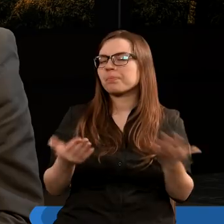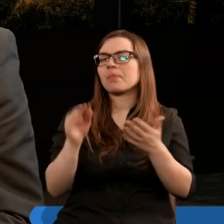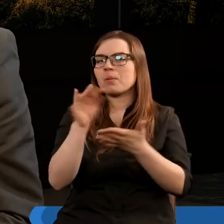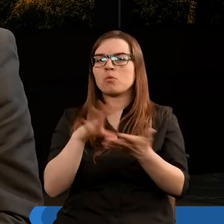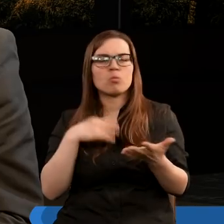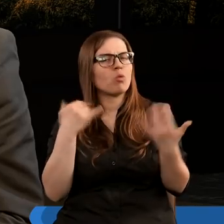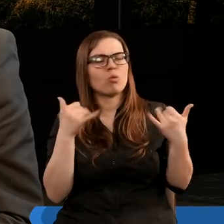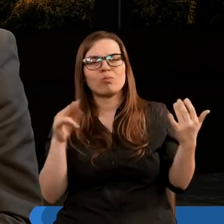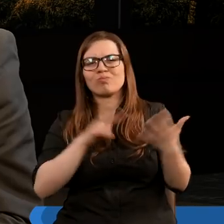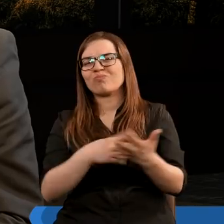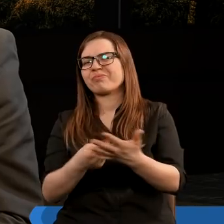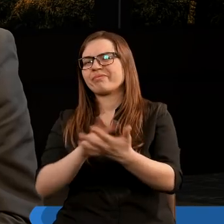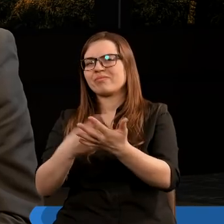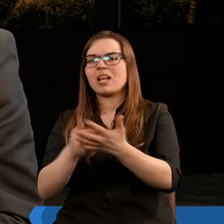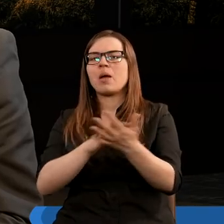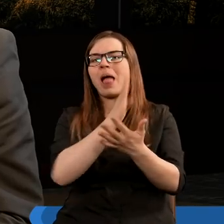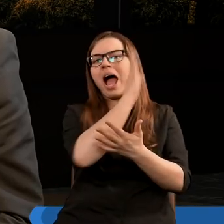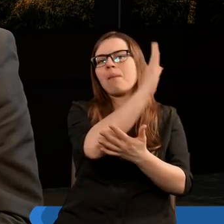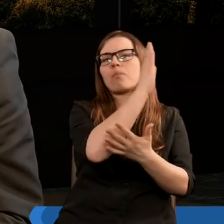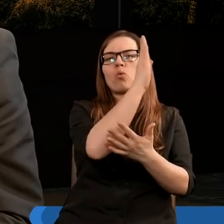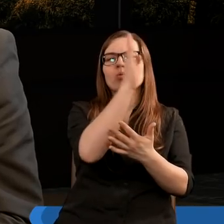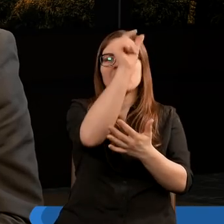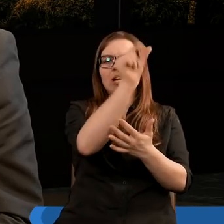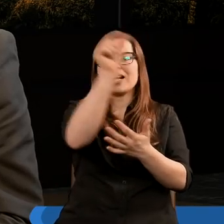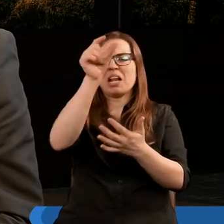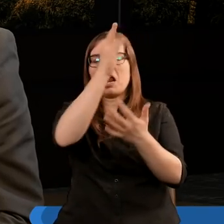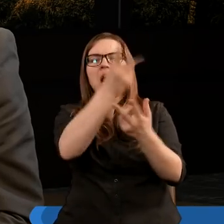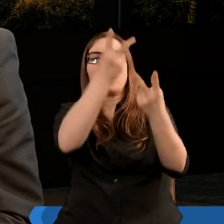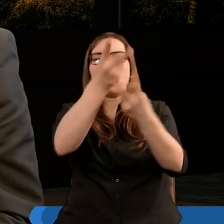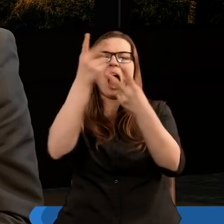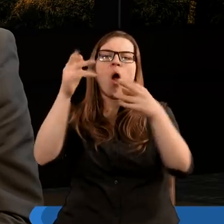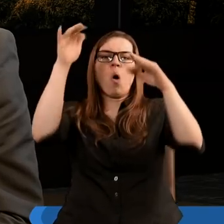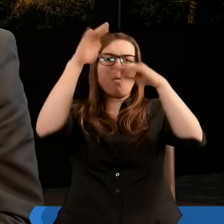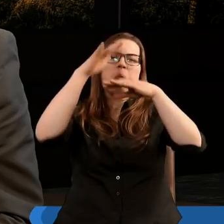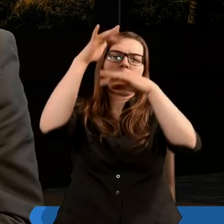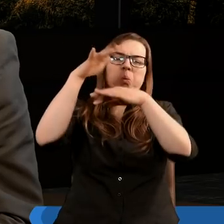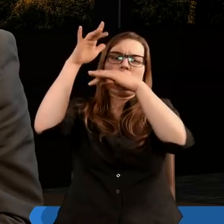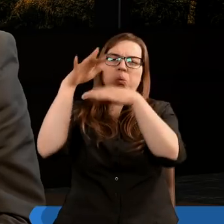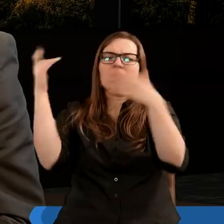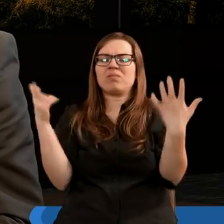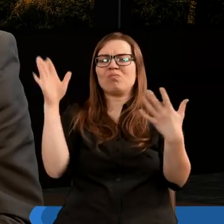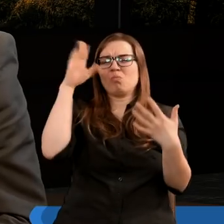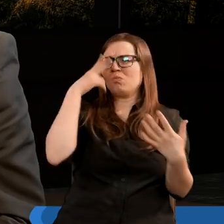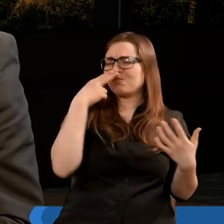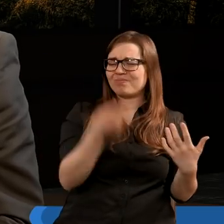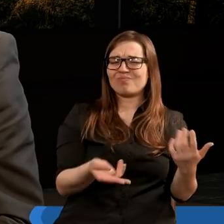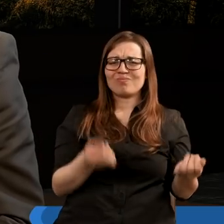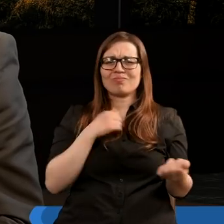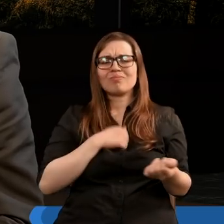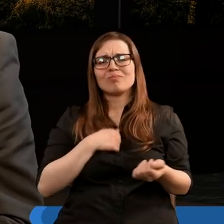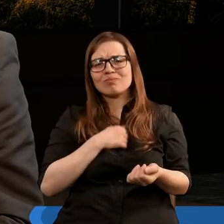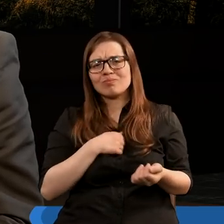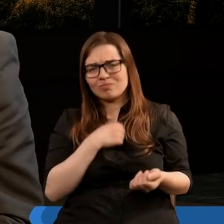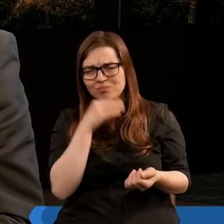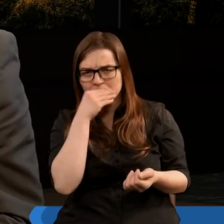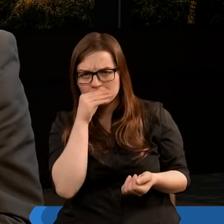różnych przekładów na półce, one są zakurzone i Pan Bóg patrzy na to z przykrością, bo rzeczywiście